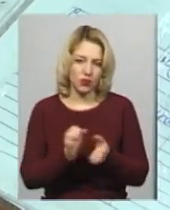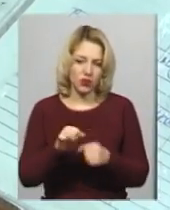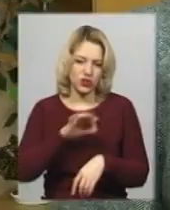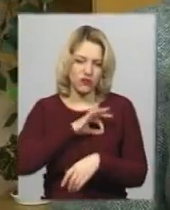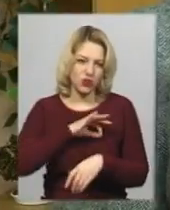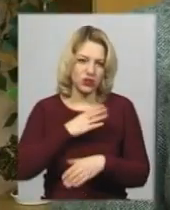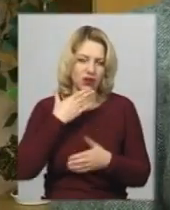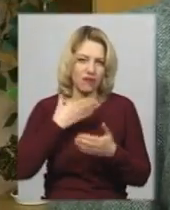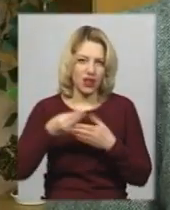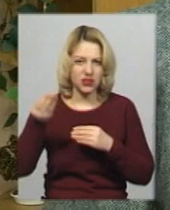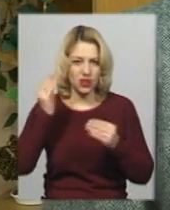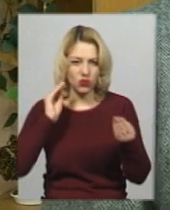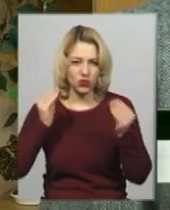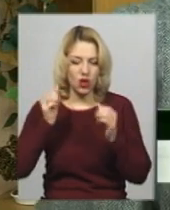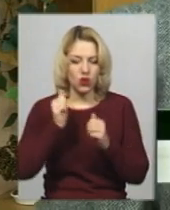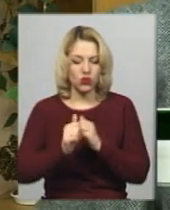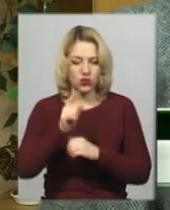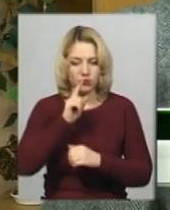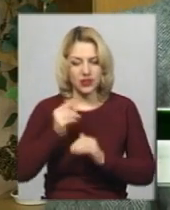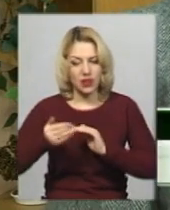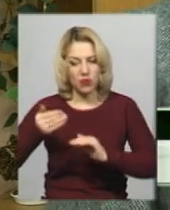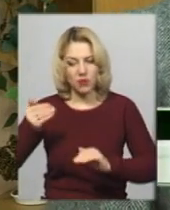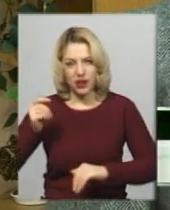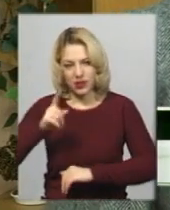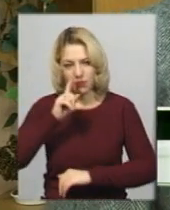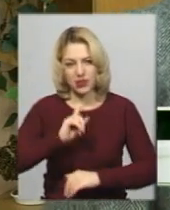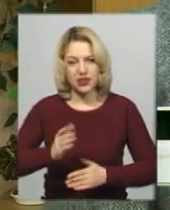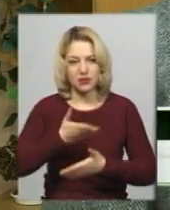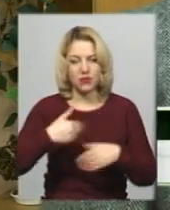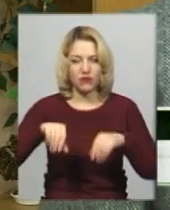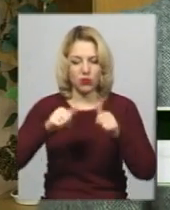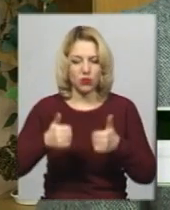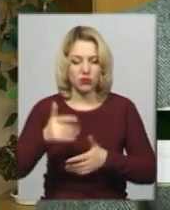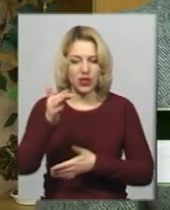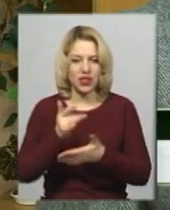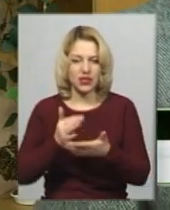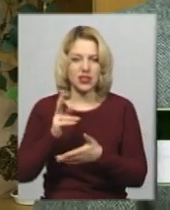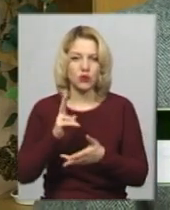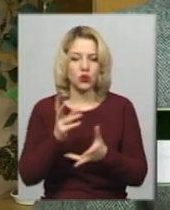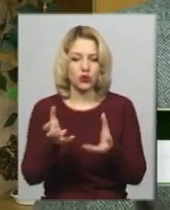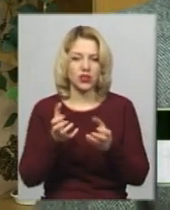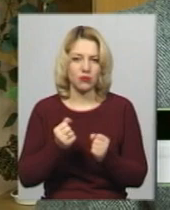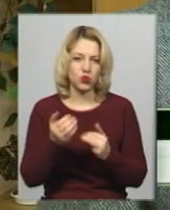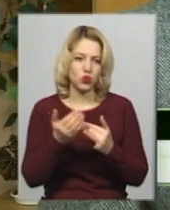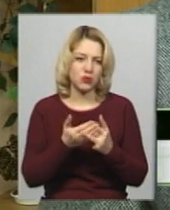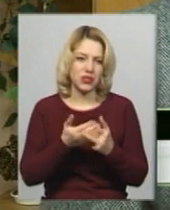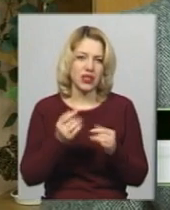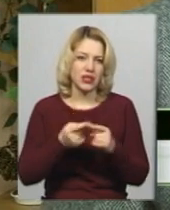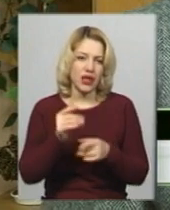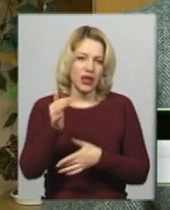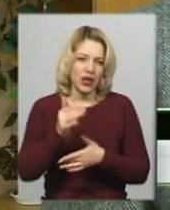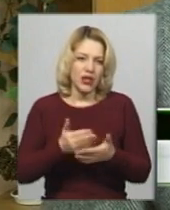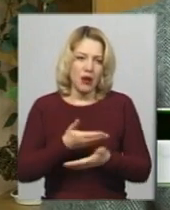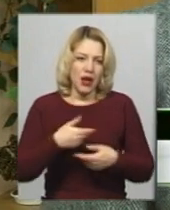власний розсуд. Кожен місяць, за попередній місяць, ми формуємо реєстри отримачів субсидій. І ці також реєстри ми